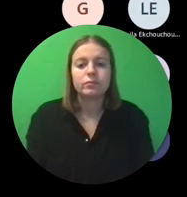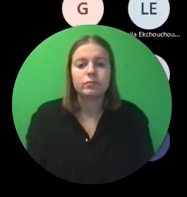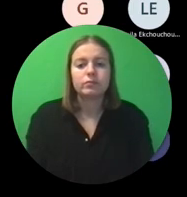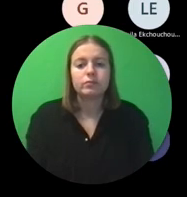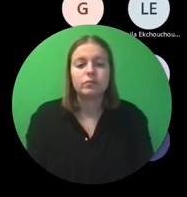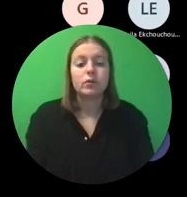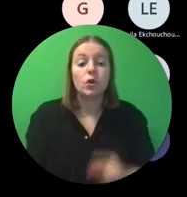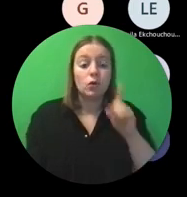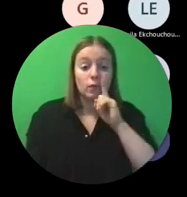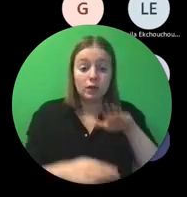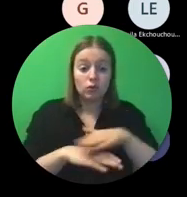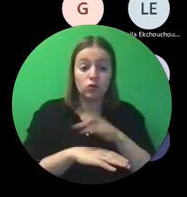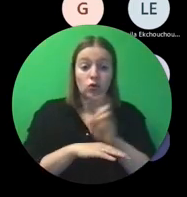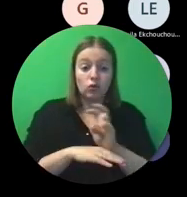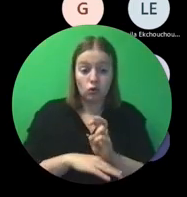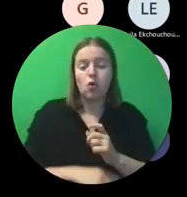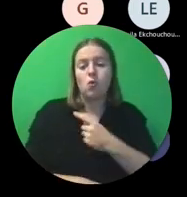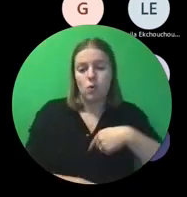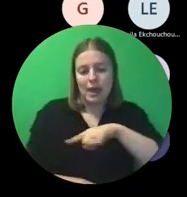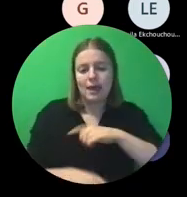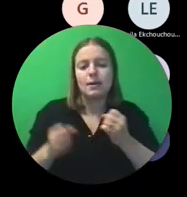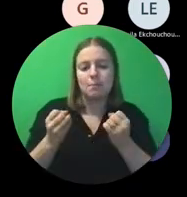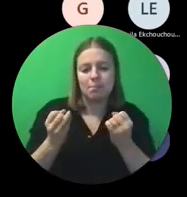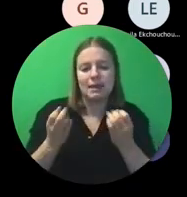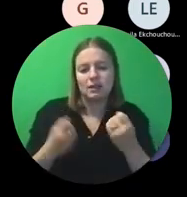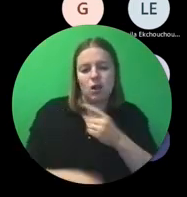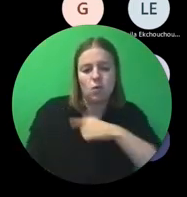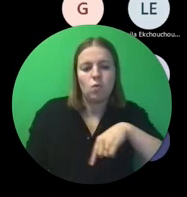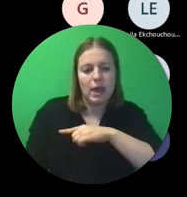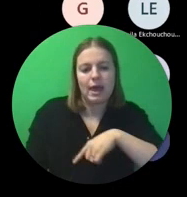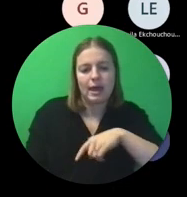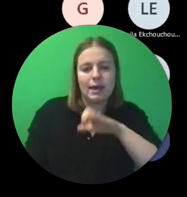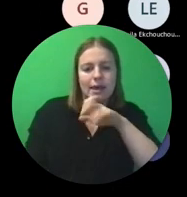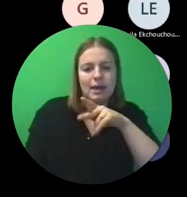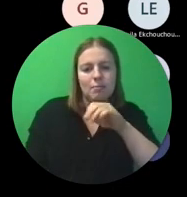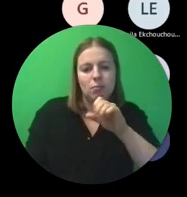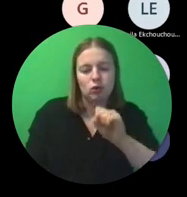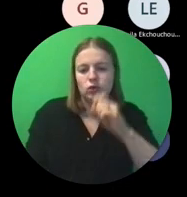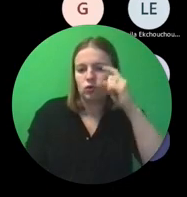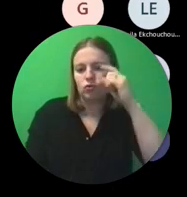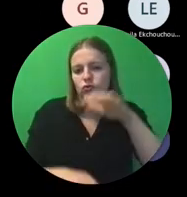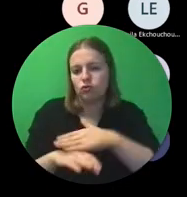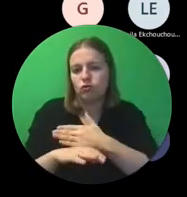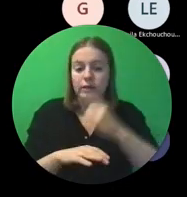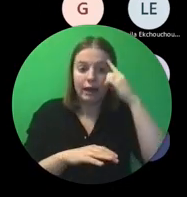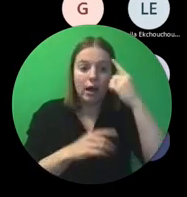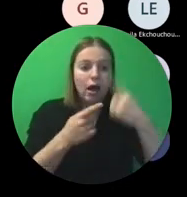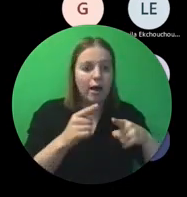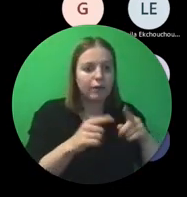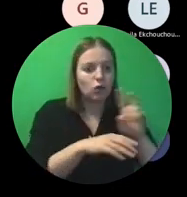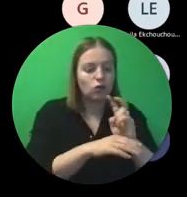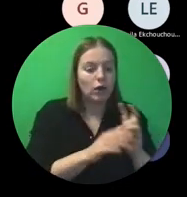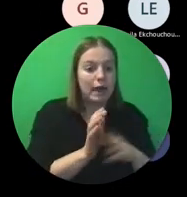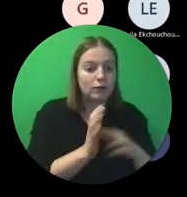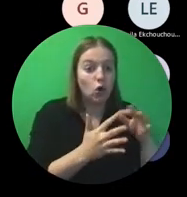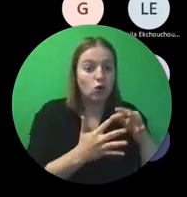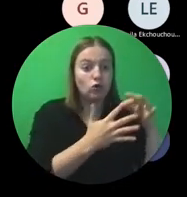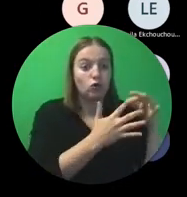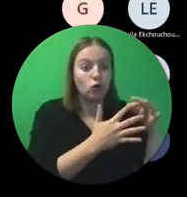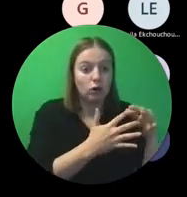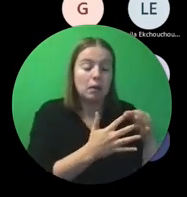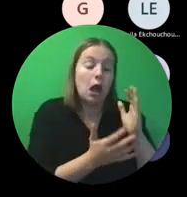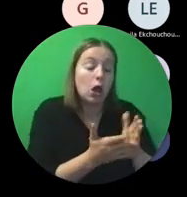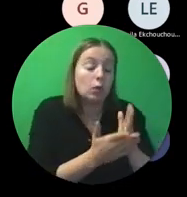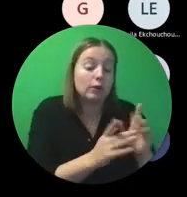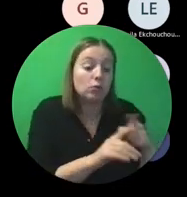Wij kunnen die controles doen, en wij zullen die ook in de meeste gevallen doen. Ik denk niet dat die anderen echt wel heel uitzonderlijk zijn, maar dat kan, want er zijn er al gebeurd.